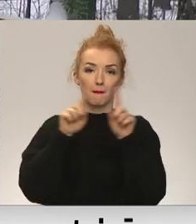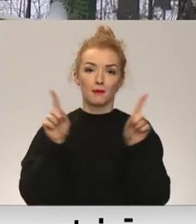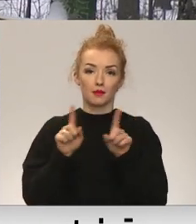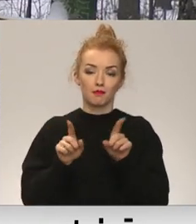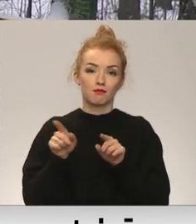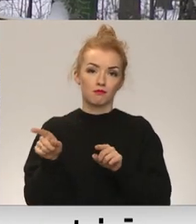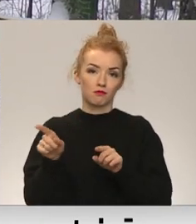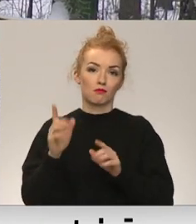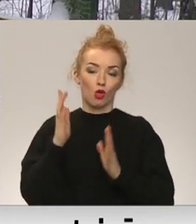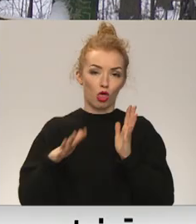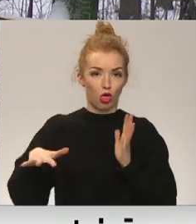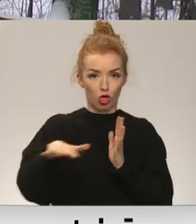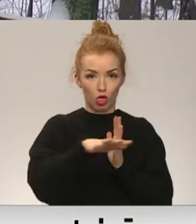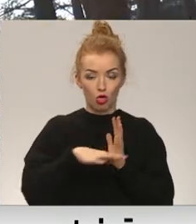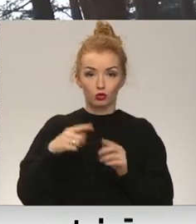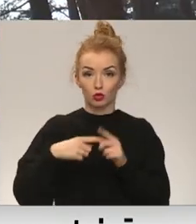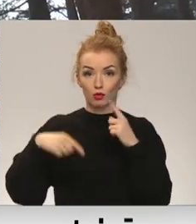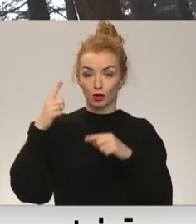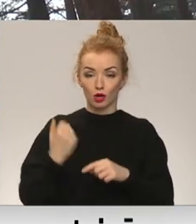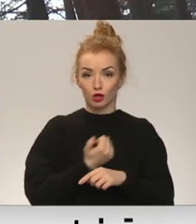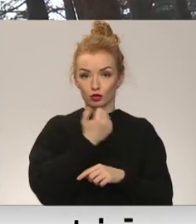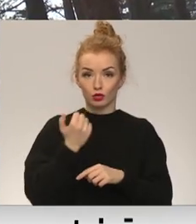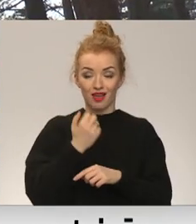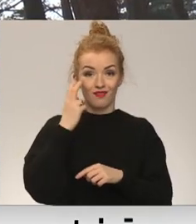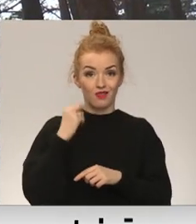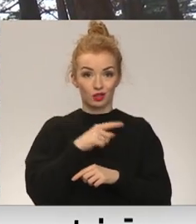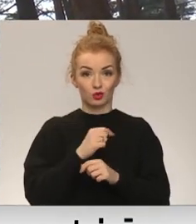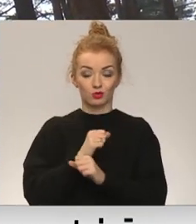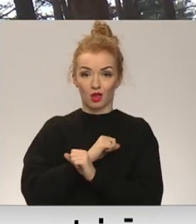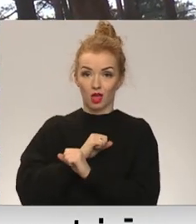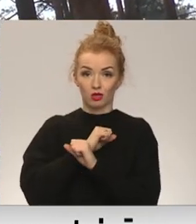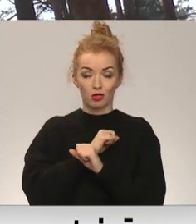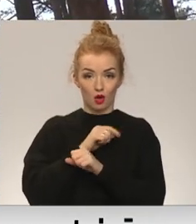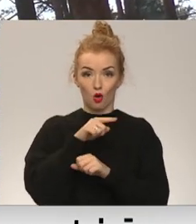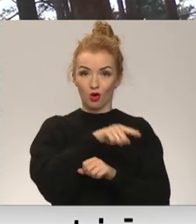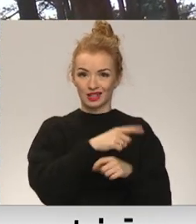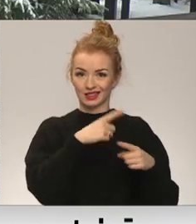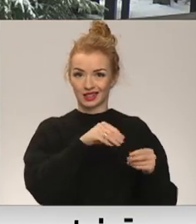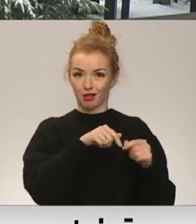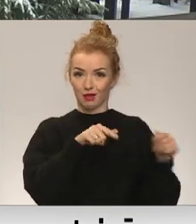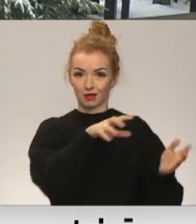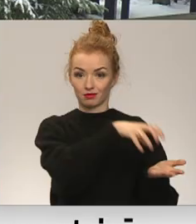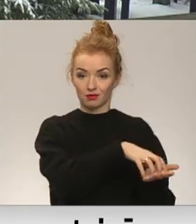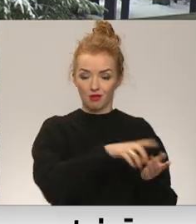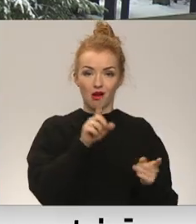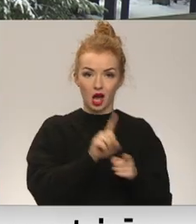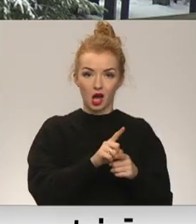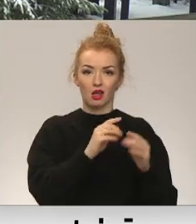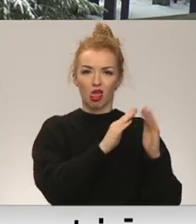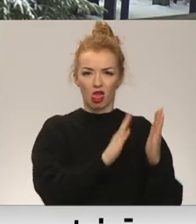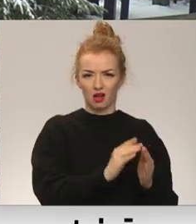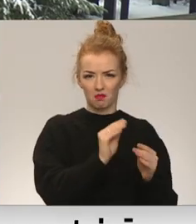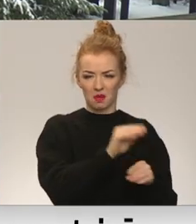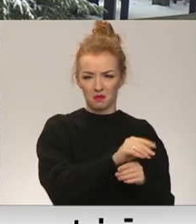Rīgas līdzs atpūtas parks. Pagājušajā gadā vecos sanatorijas atrodas citā zemes gabalā, kā arī caurlaidz ēku nojumu